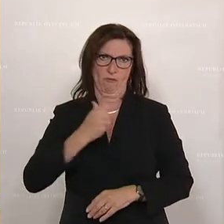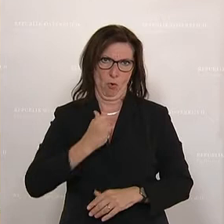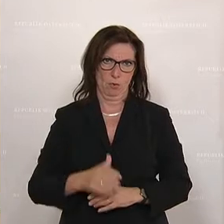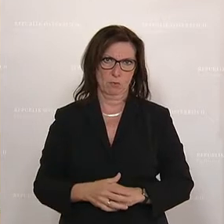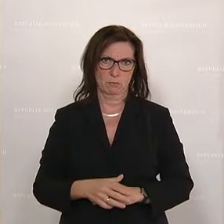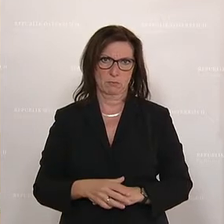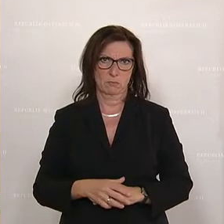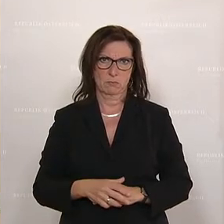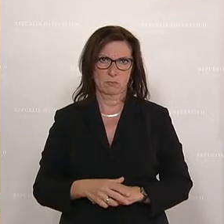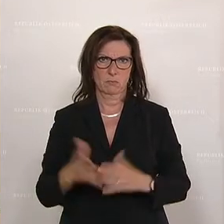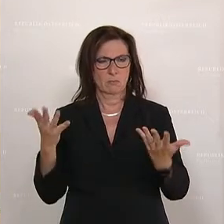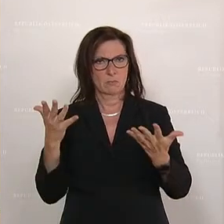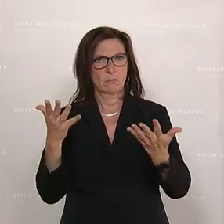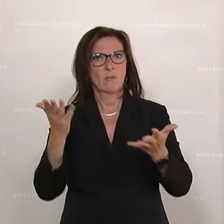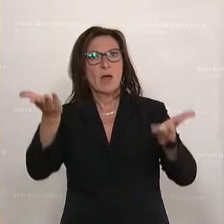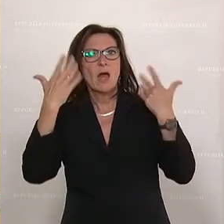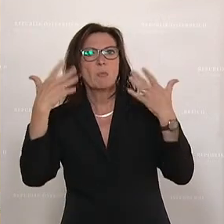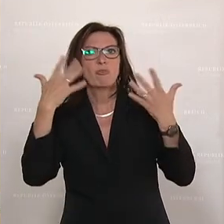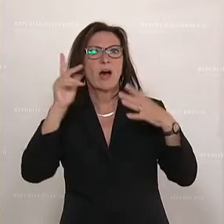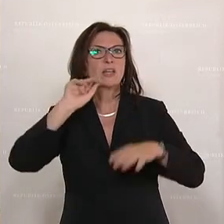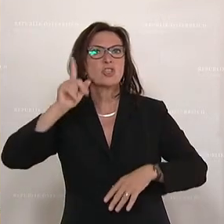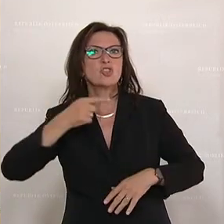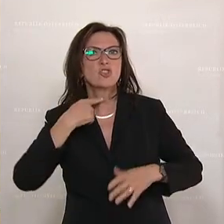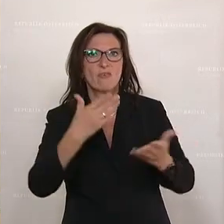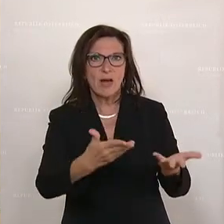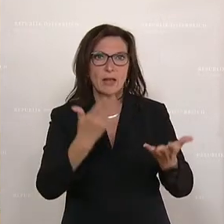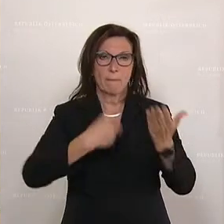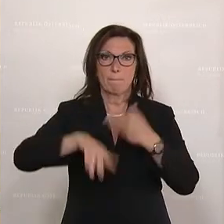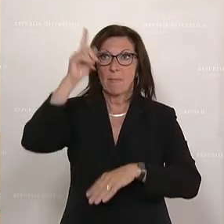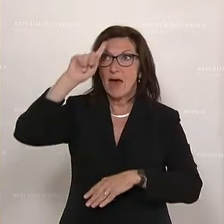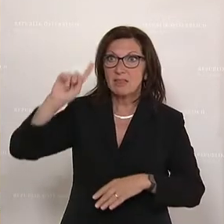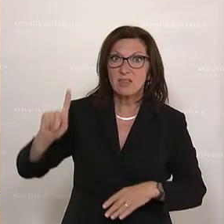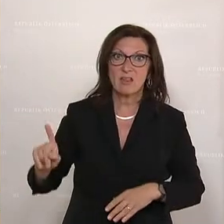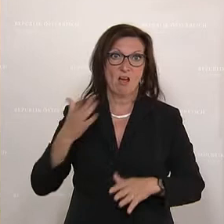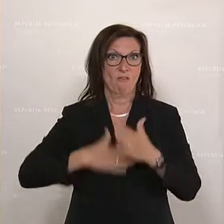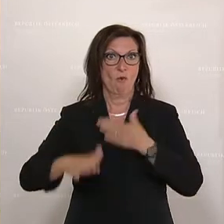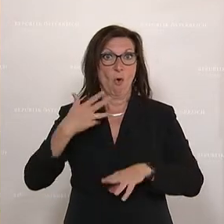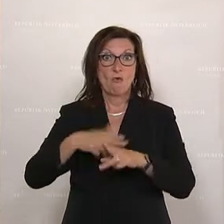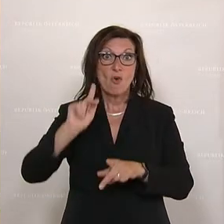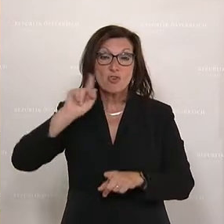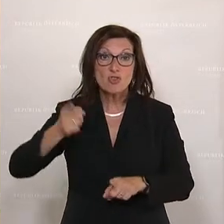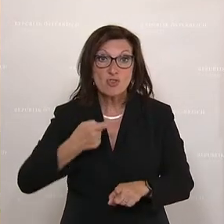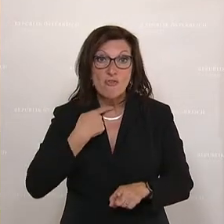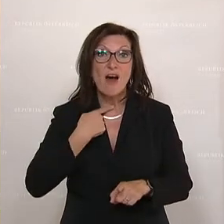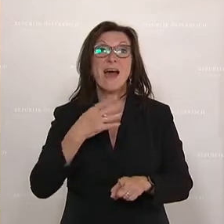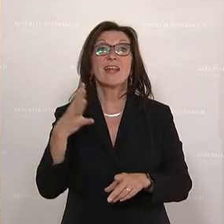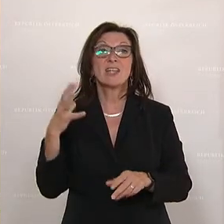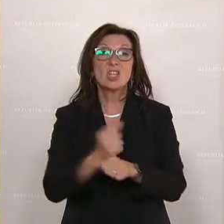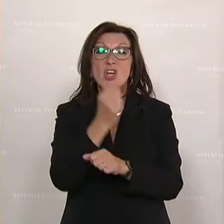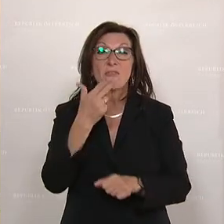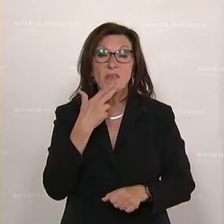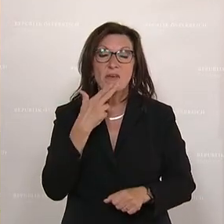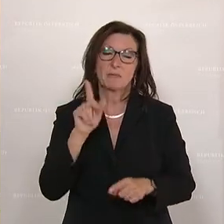eine Förderung für Freiland-Schweinehaltung und mehr Tierwohl in der Schweinehaltung gibt. Und ja,